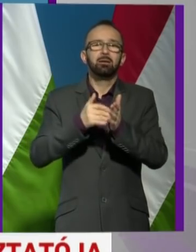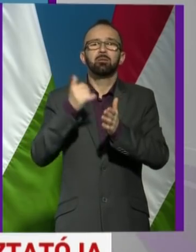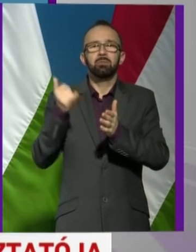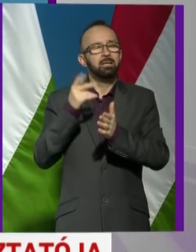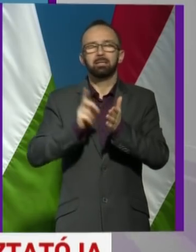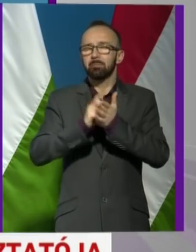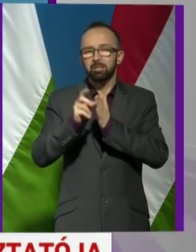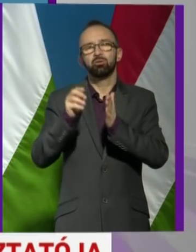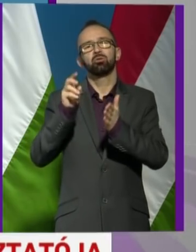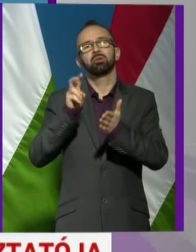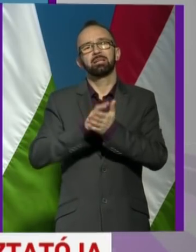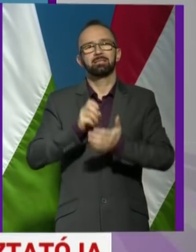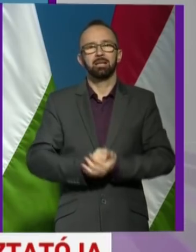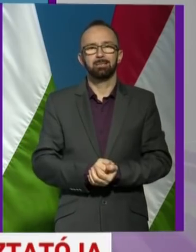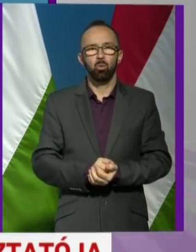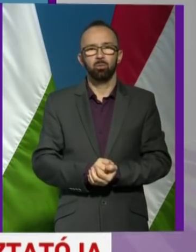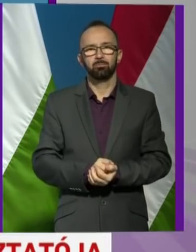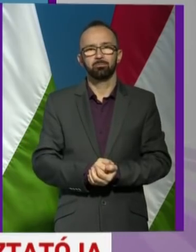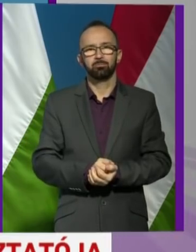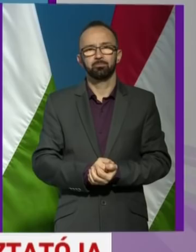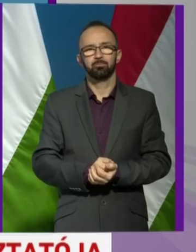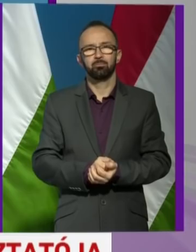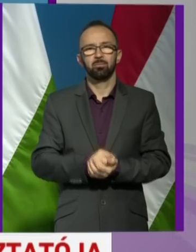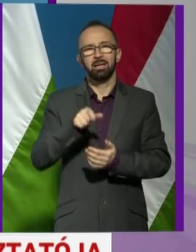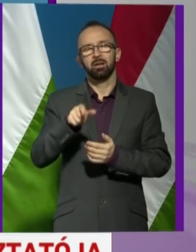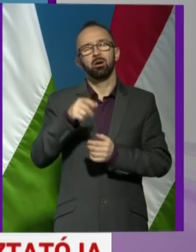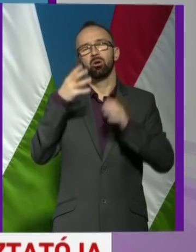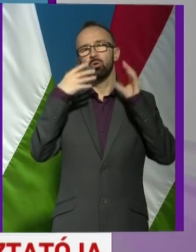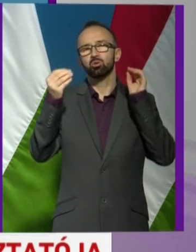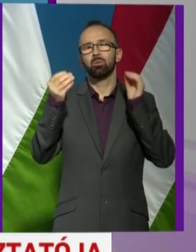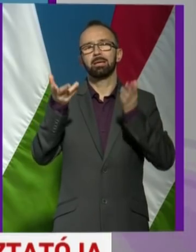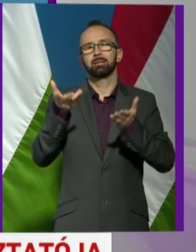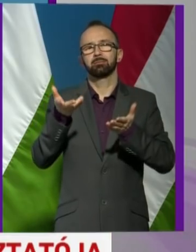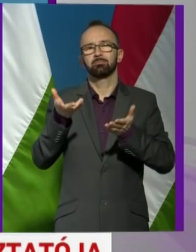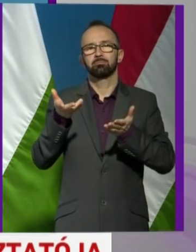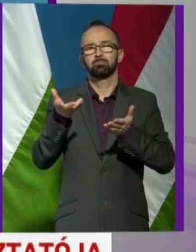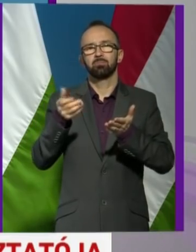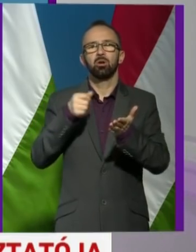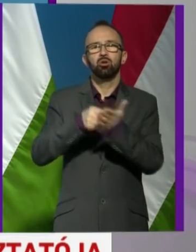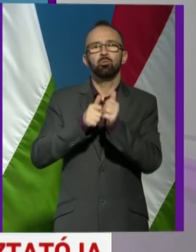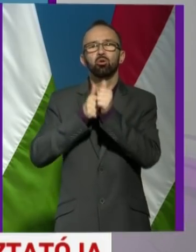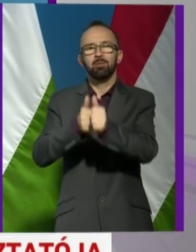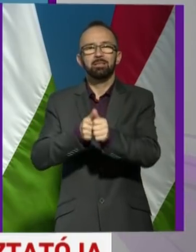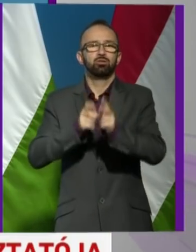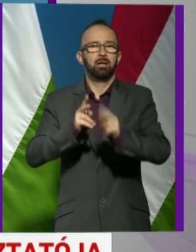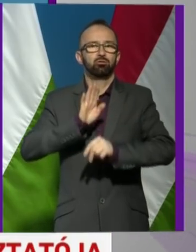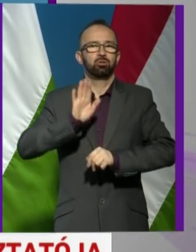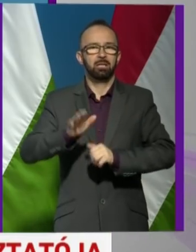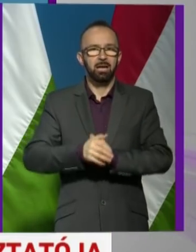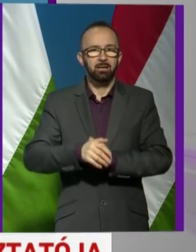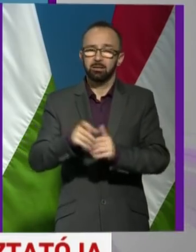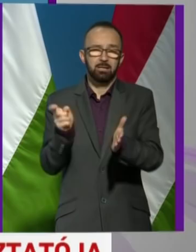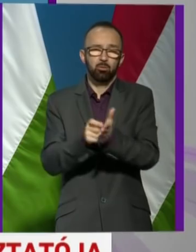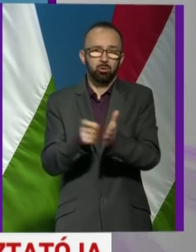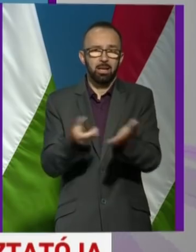szolgálati, tehát erre a konzuli nyomonkövetési lehetőségre, de